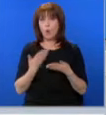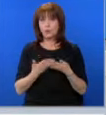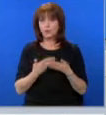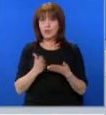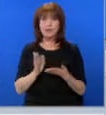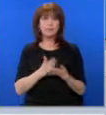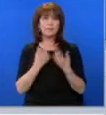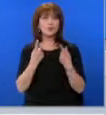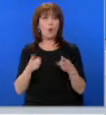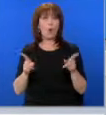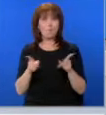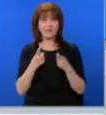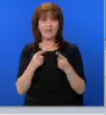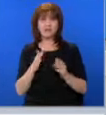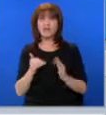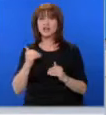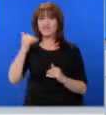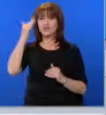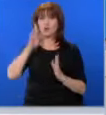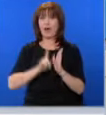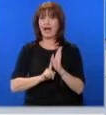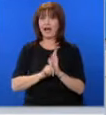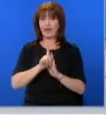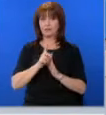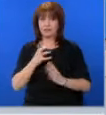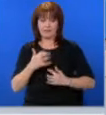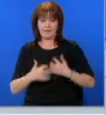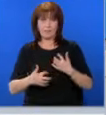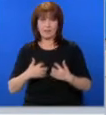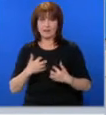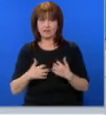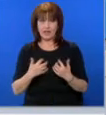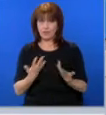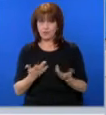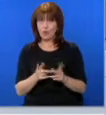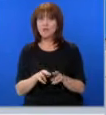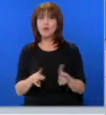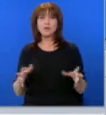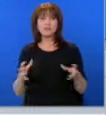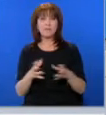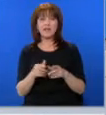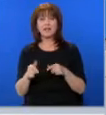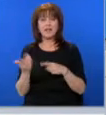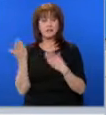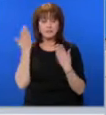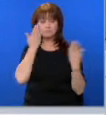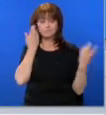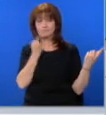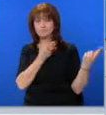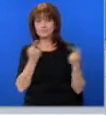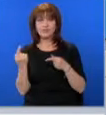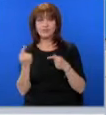Отношенията между управляващите са с висок градост на напрежение. На тарана на Народното събрание днес се разманиха обвинения.